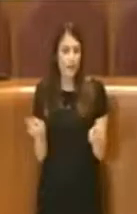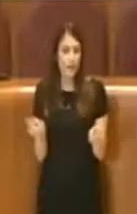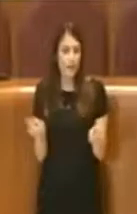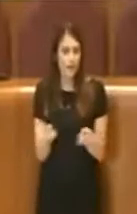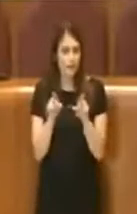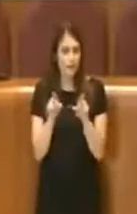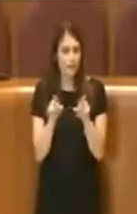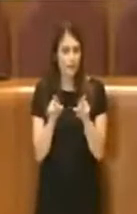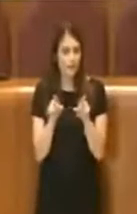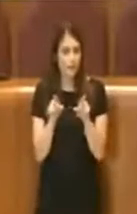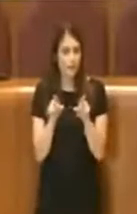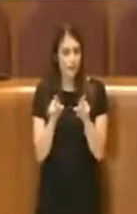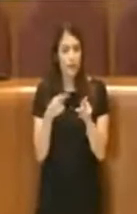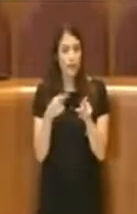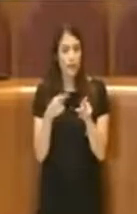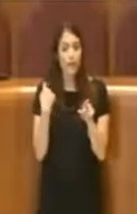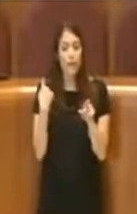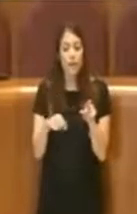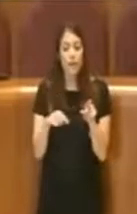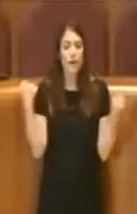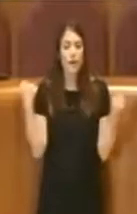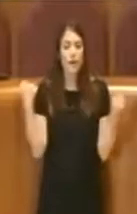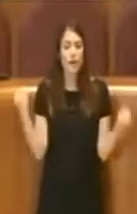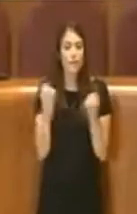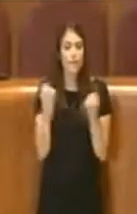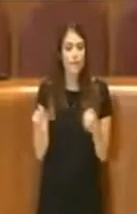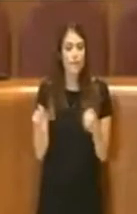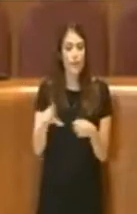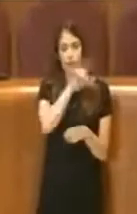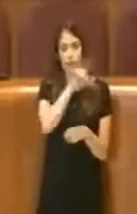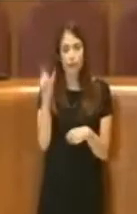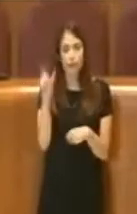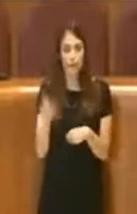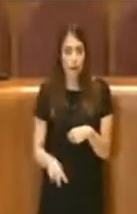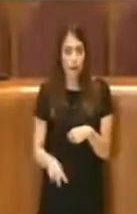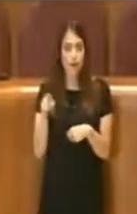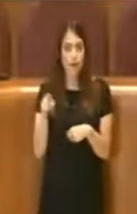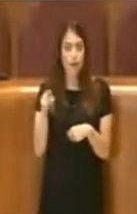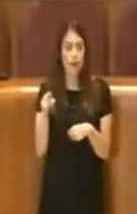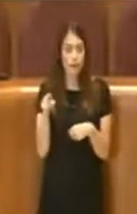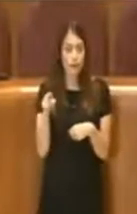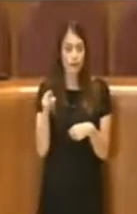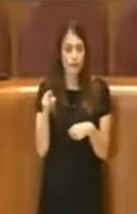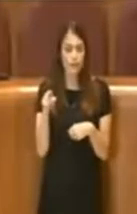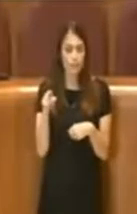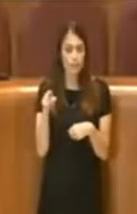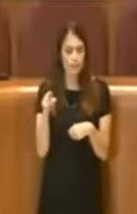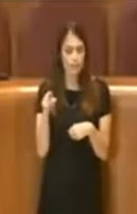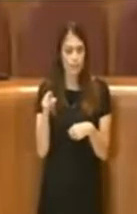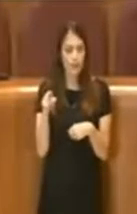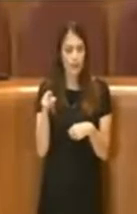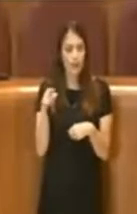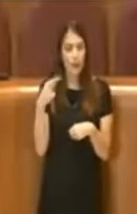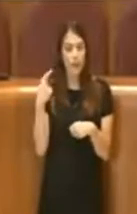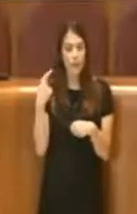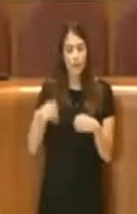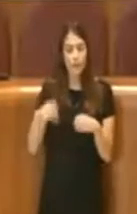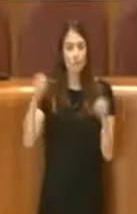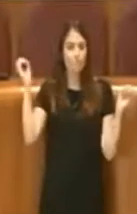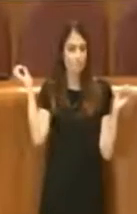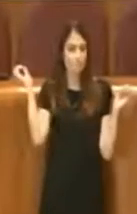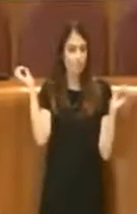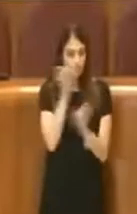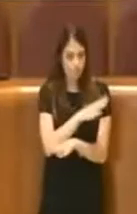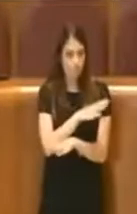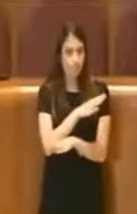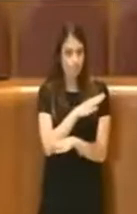fecero sì che la campagna d'Italia fosse in seguito al D-Day dimenticata e perciò